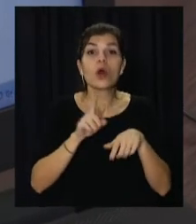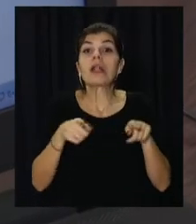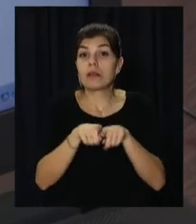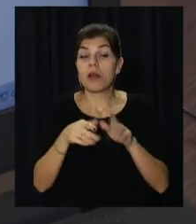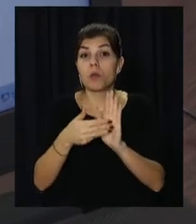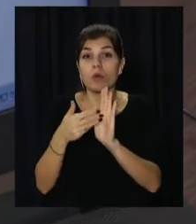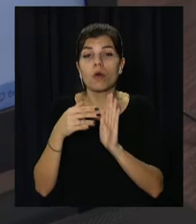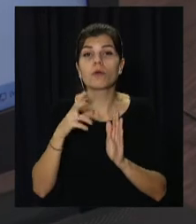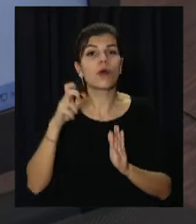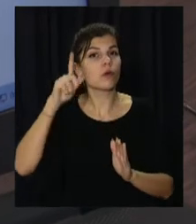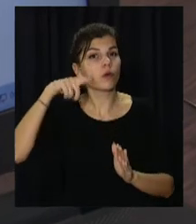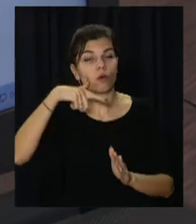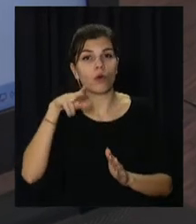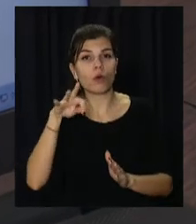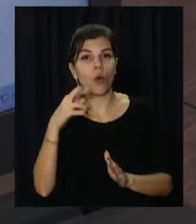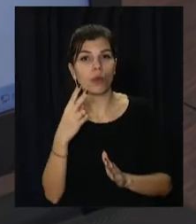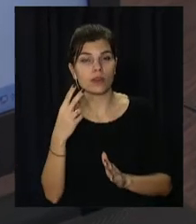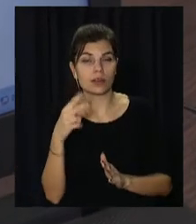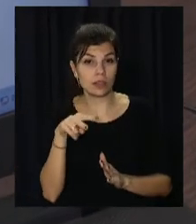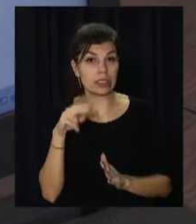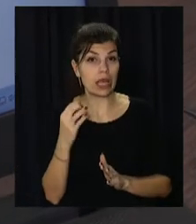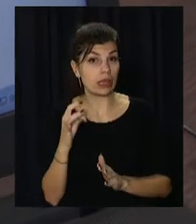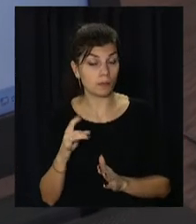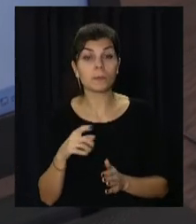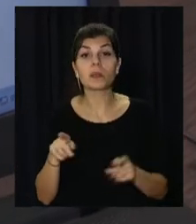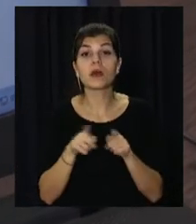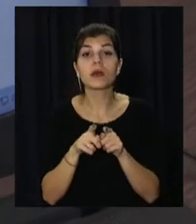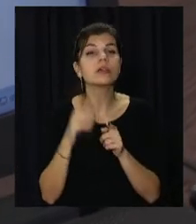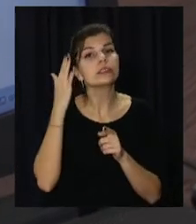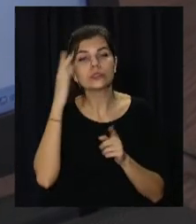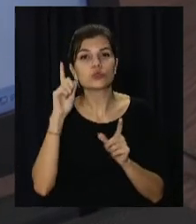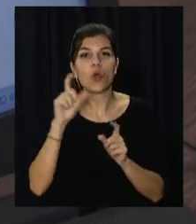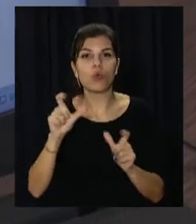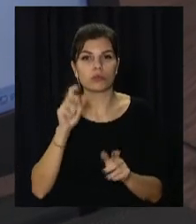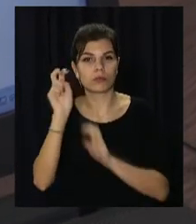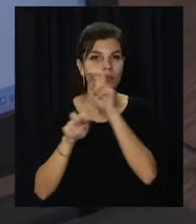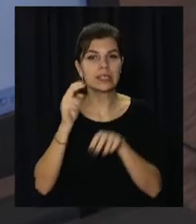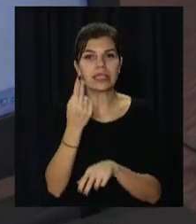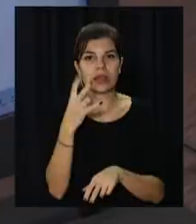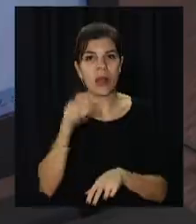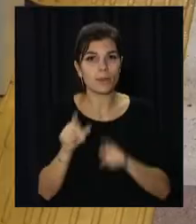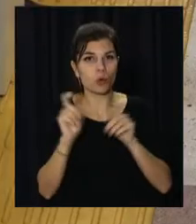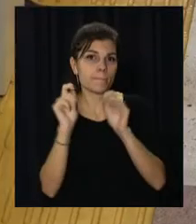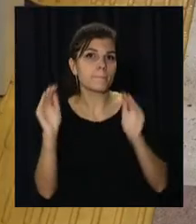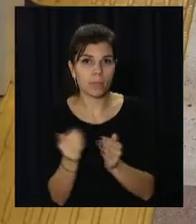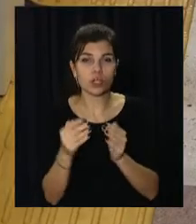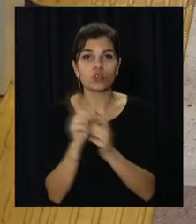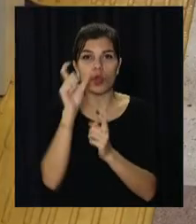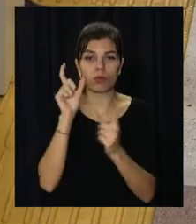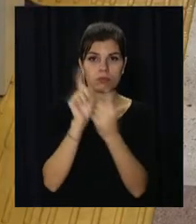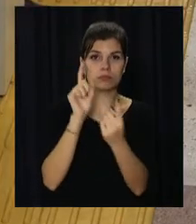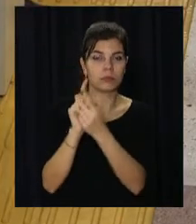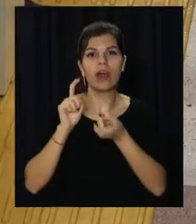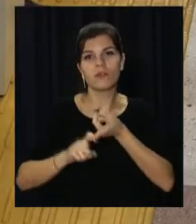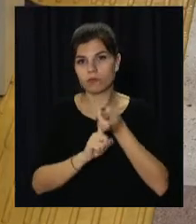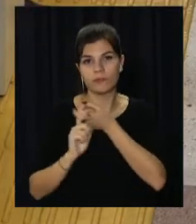«Центр надання адміністративних послуг» і графік роботи ЦНАП. І тут є номер нашого кол-центру. У ЦНАП Кам'янського